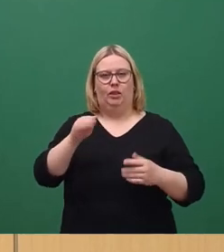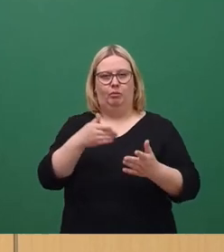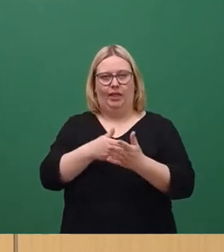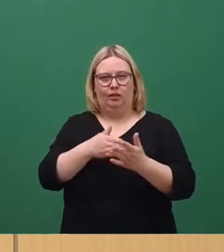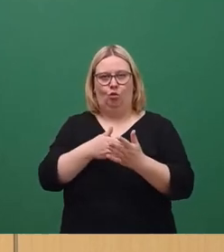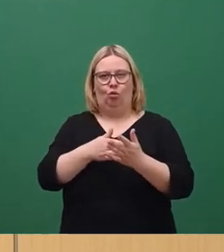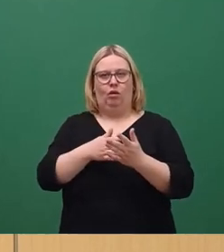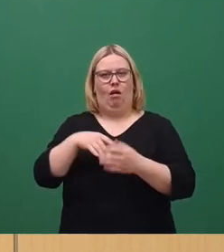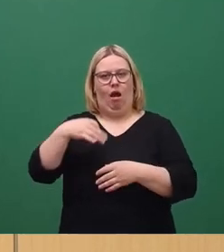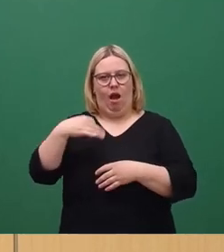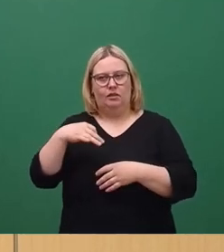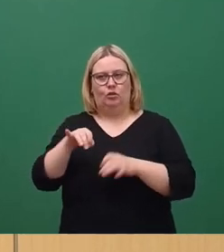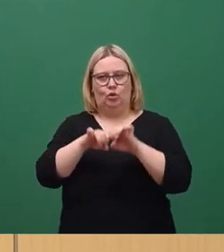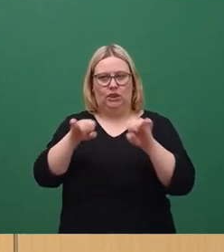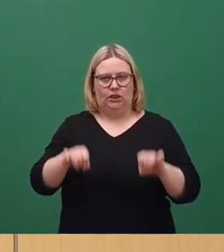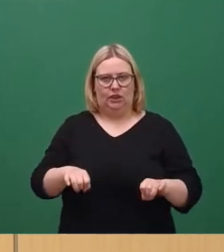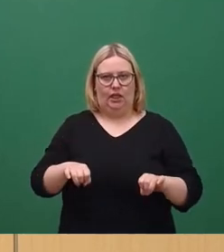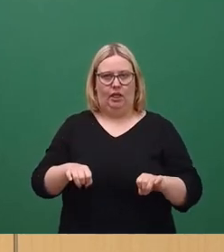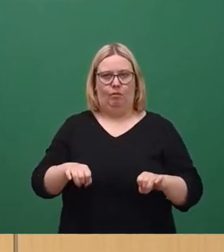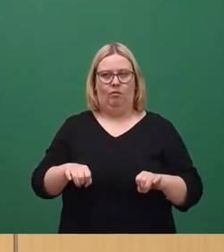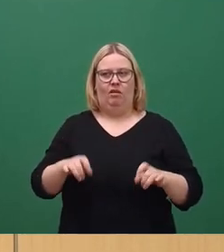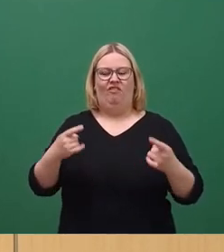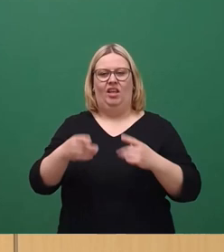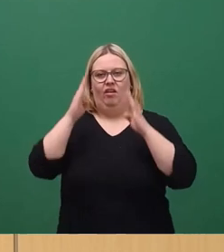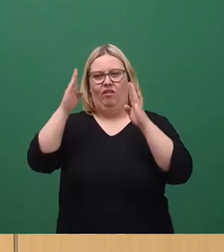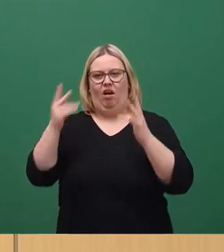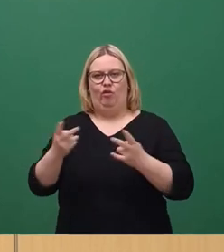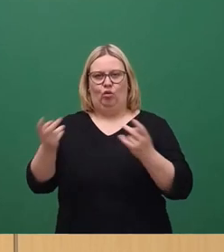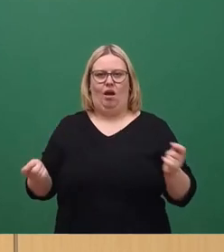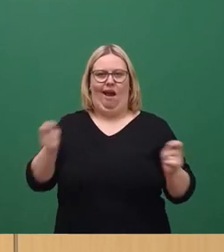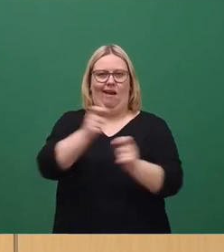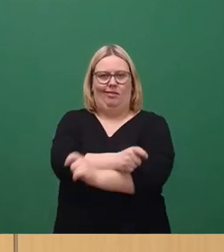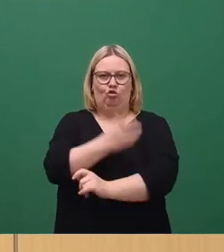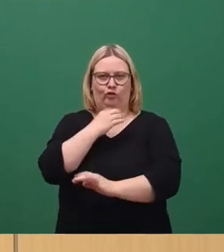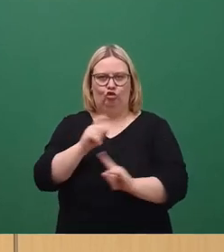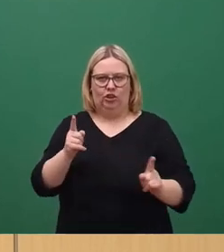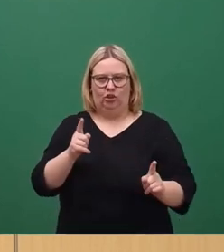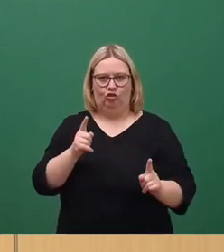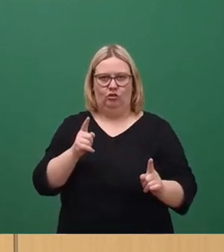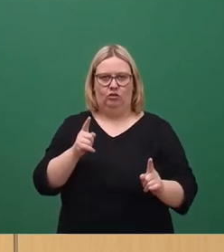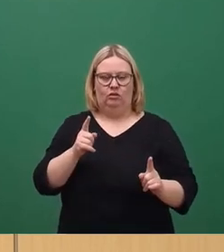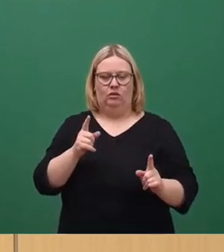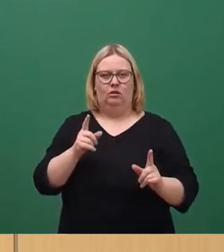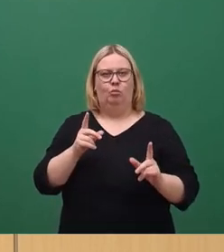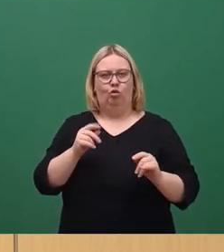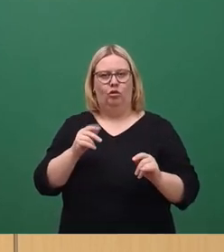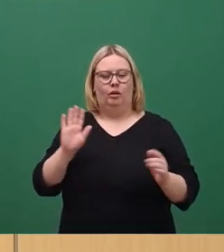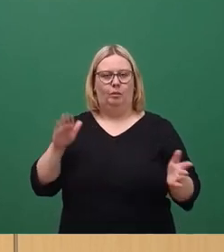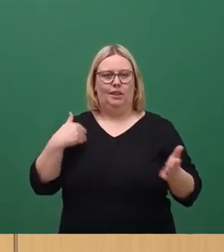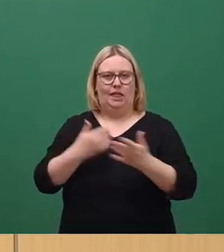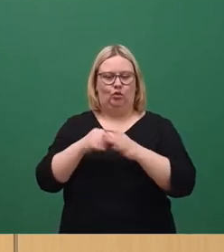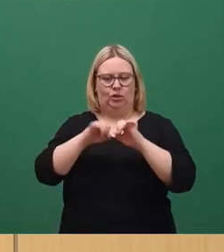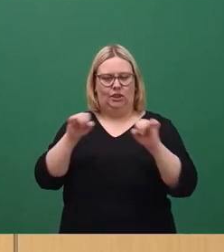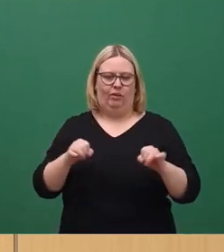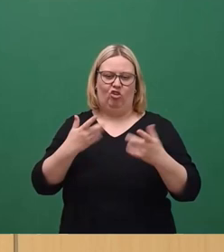einzigartiges System gegen eine Fachförderung eintauschen. Eine Verschlechterung zum bisherigen System ist zu erwarten.